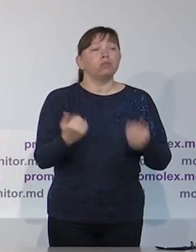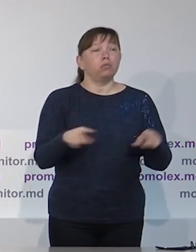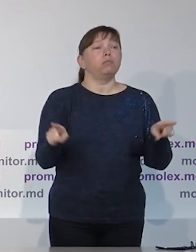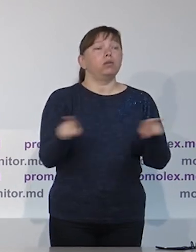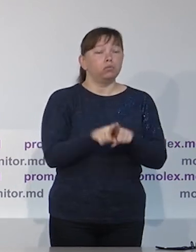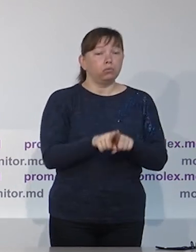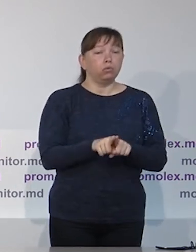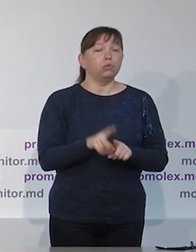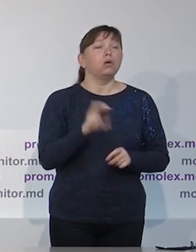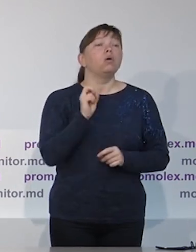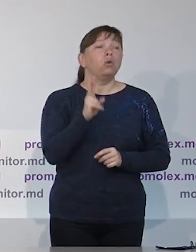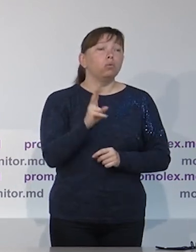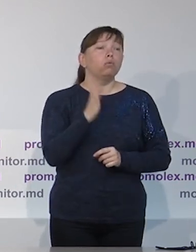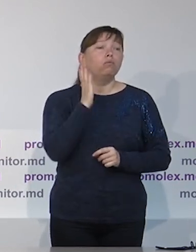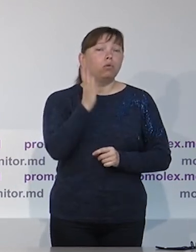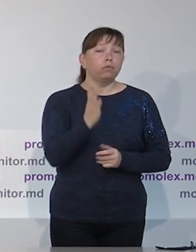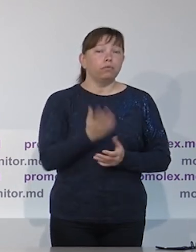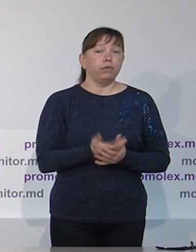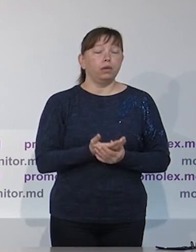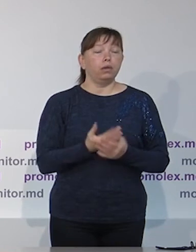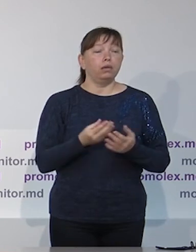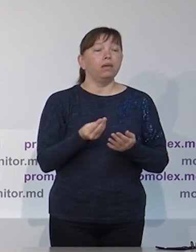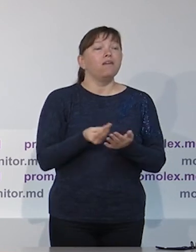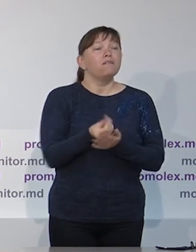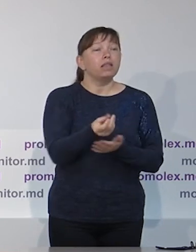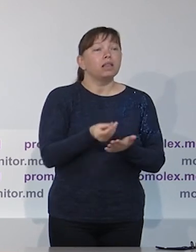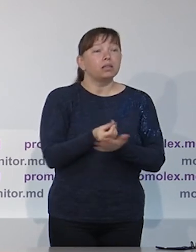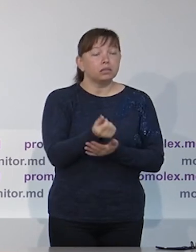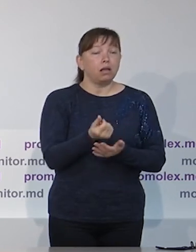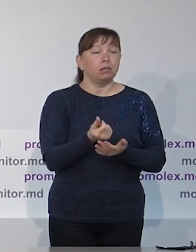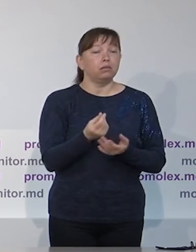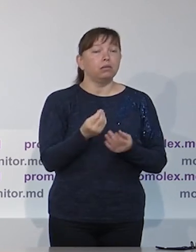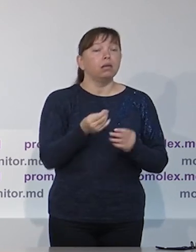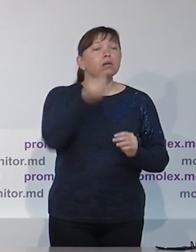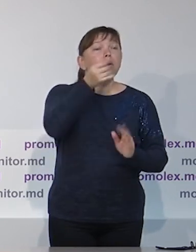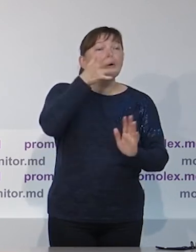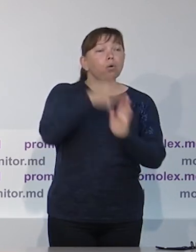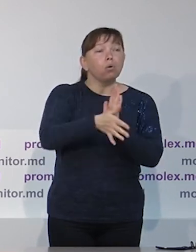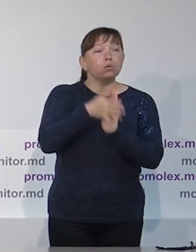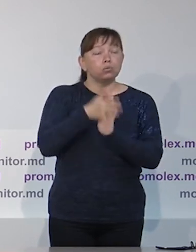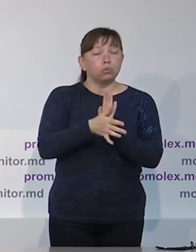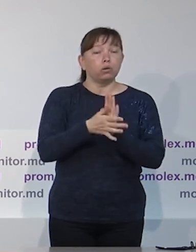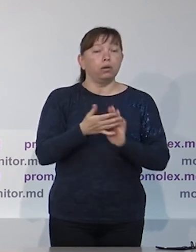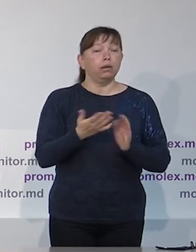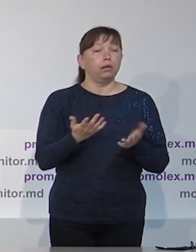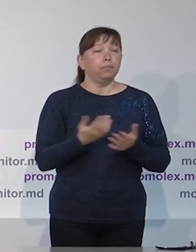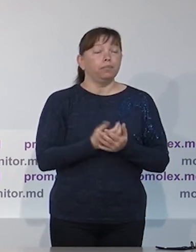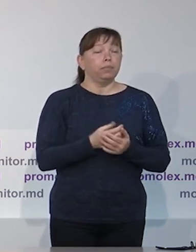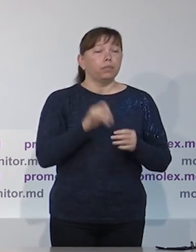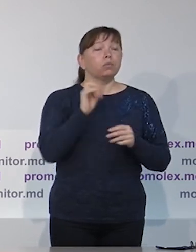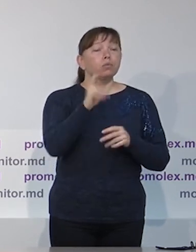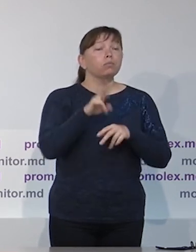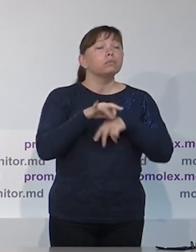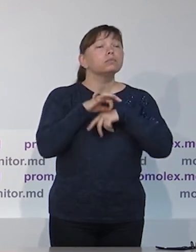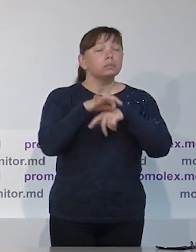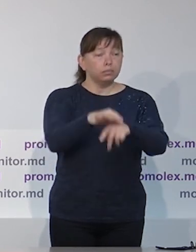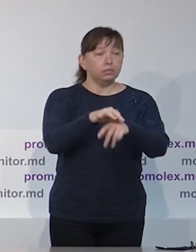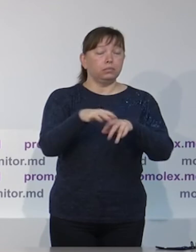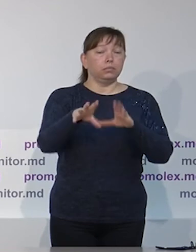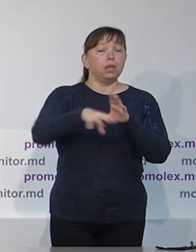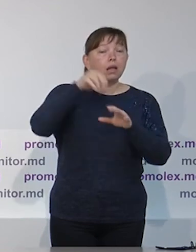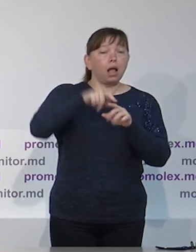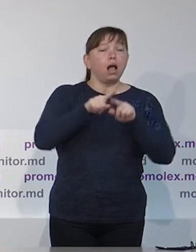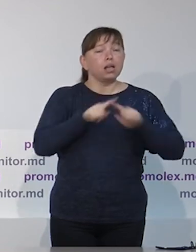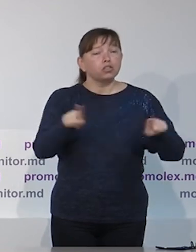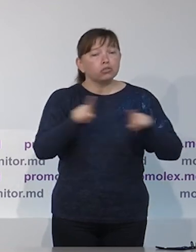в других странах. Что касается финансирования, то мы и на избирательной кампании,